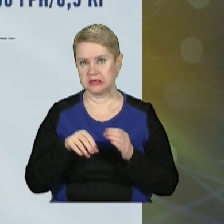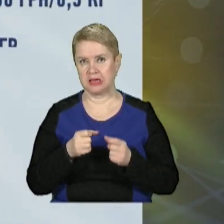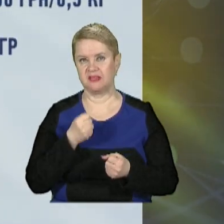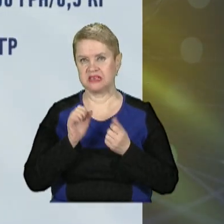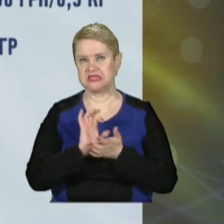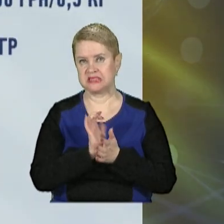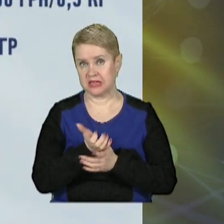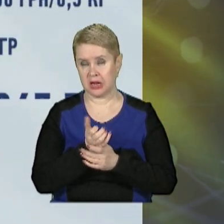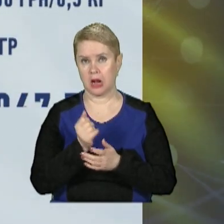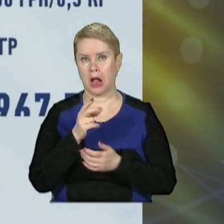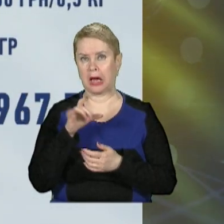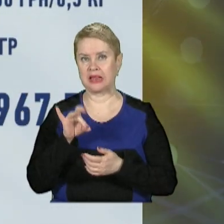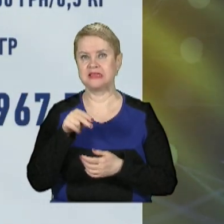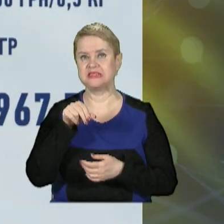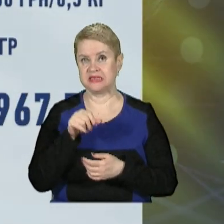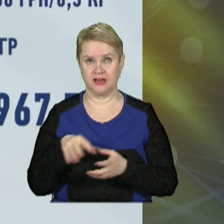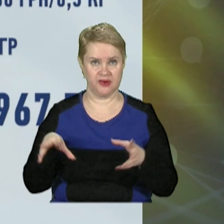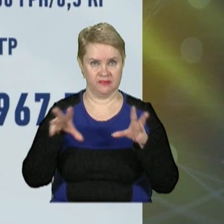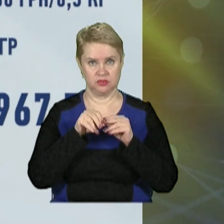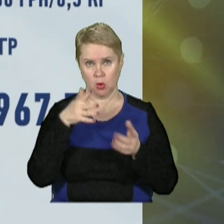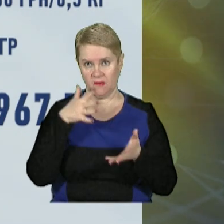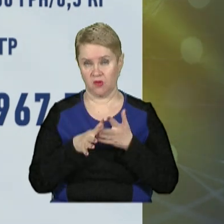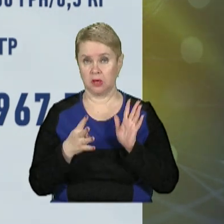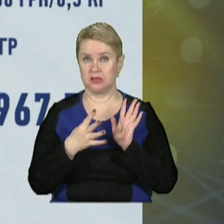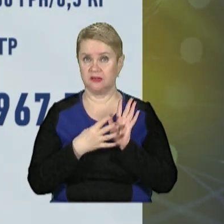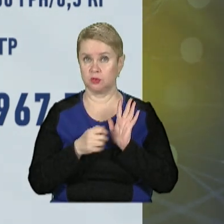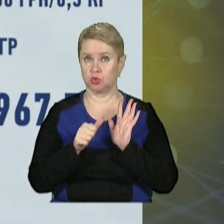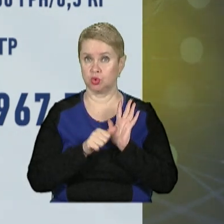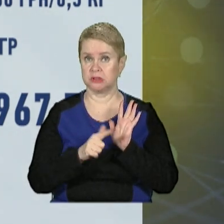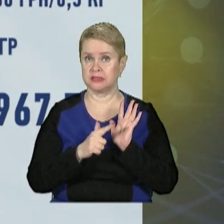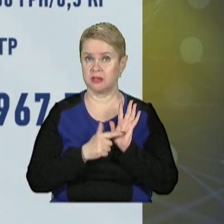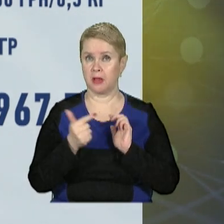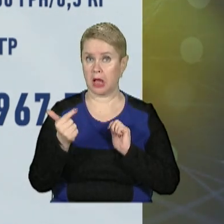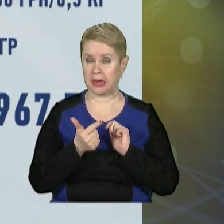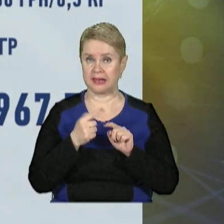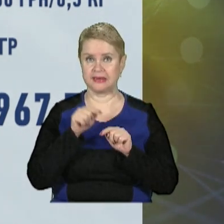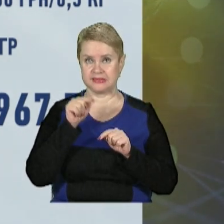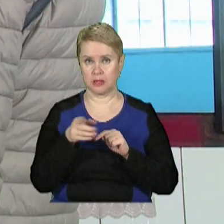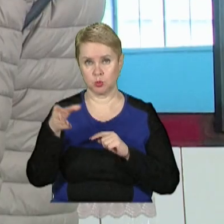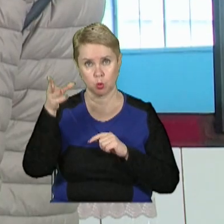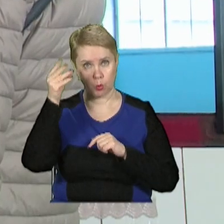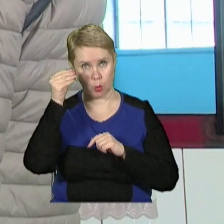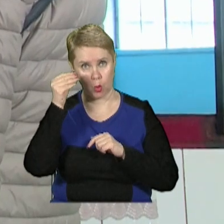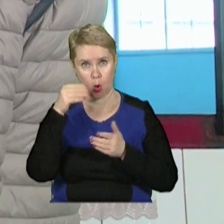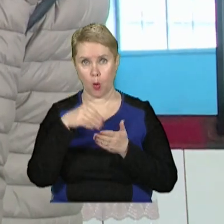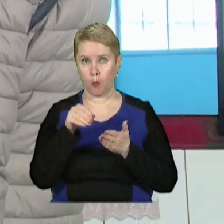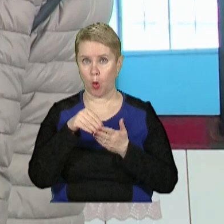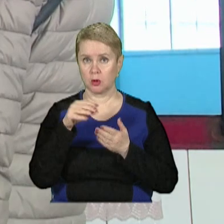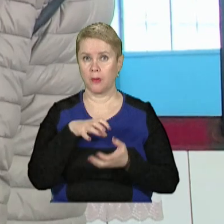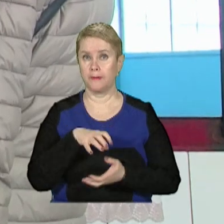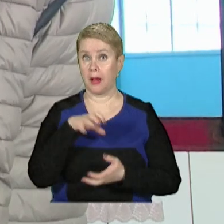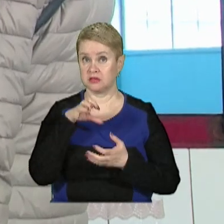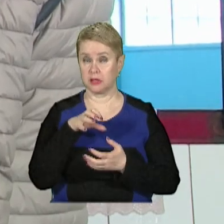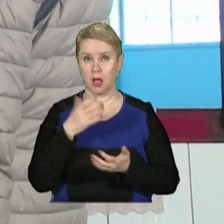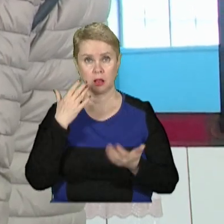і твердий сири, хрін та сіль. Усього витратили 967 гривень, і це з урахуванням покупної паски.